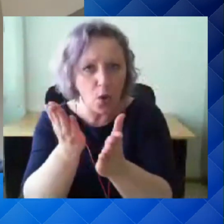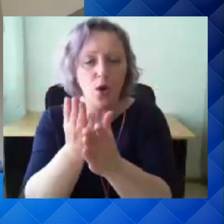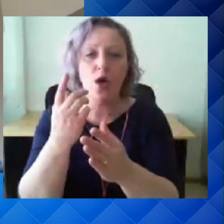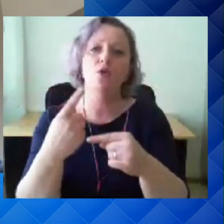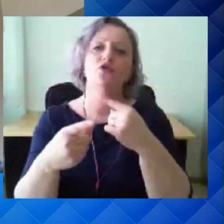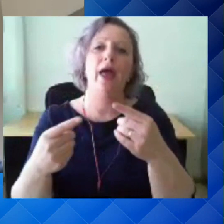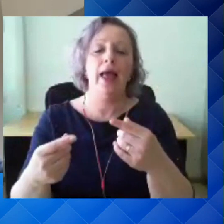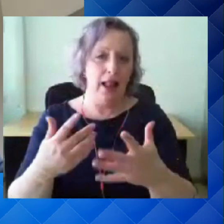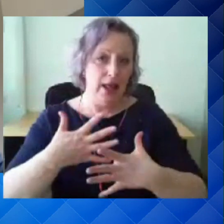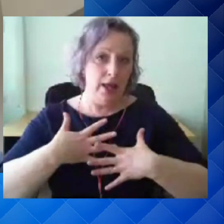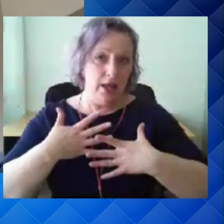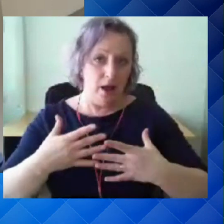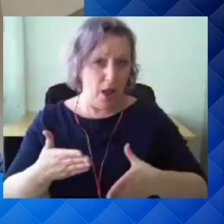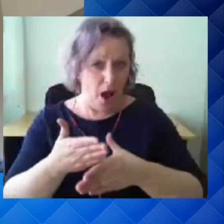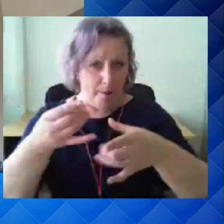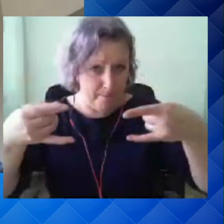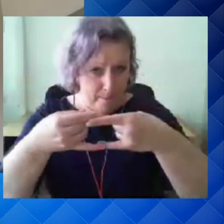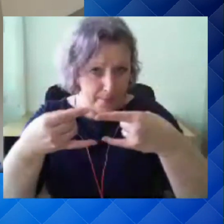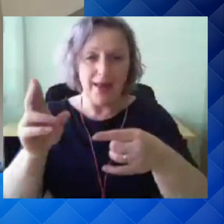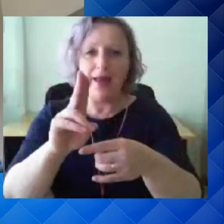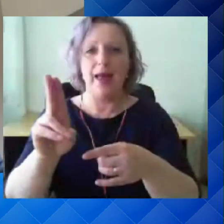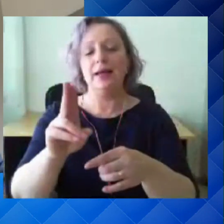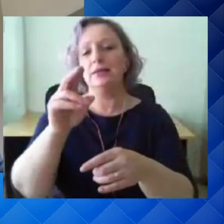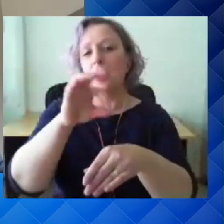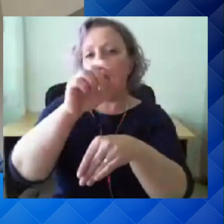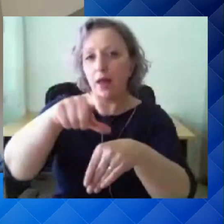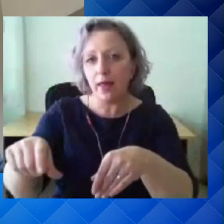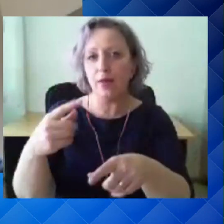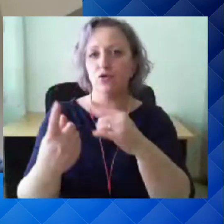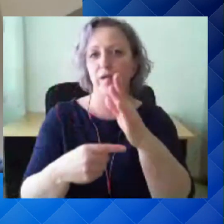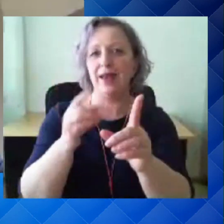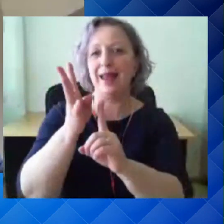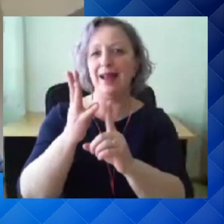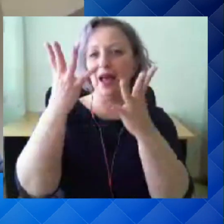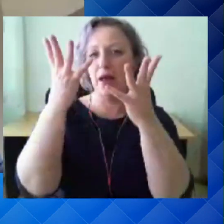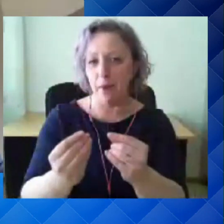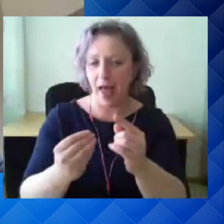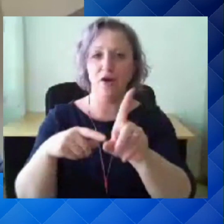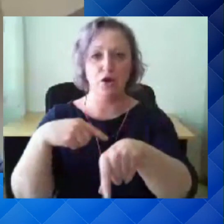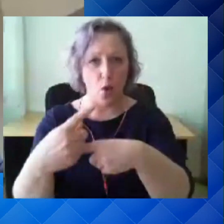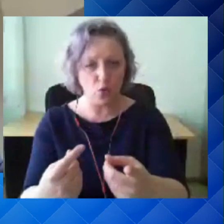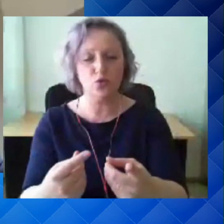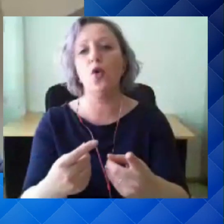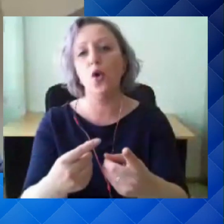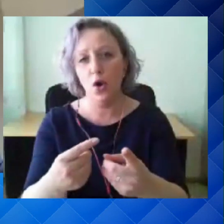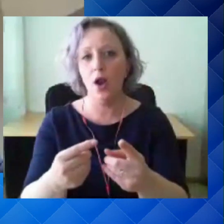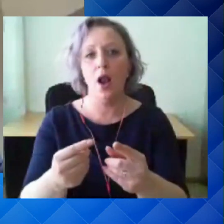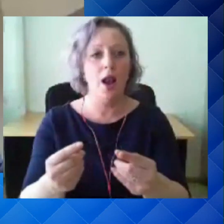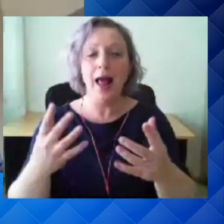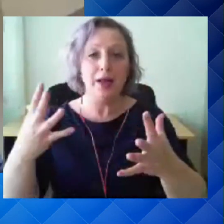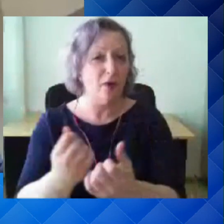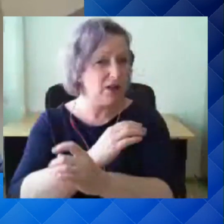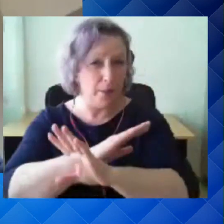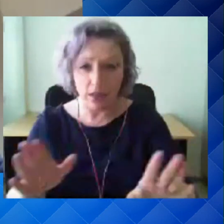lingamisel olevate COVID-19 patsientide arv ja 14 päeva tuvastamata nakkus teega nakatanud osakal kõigi